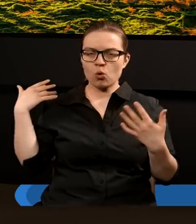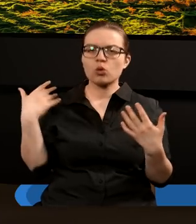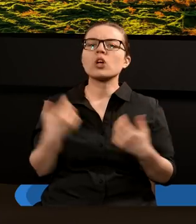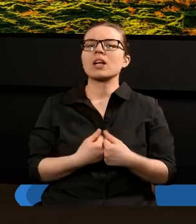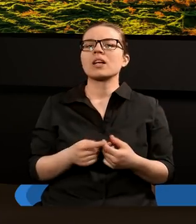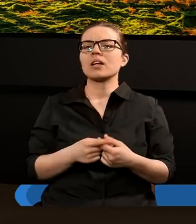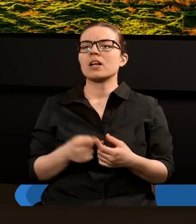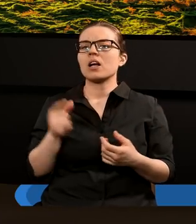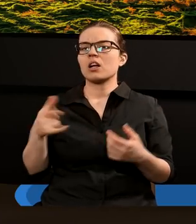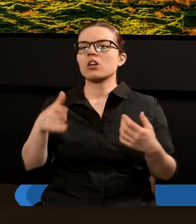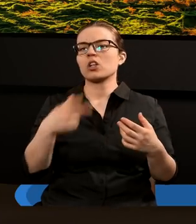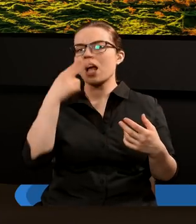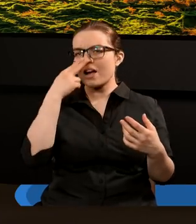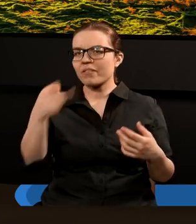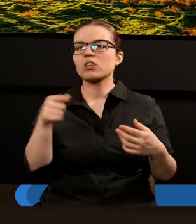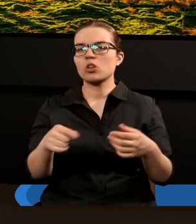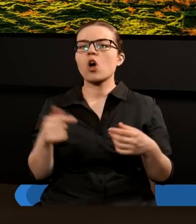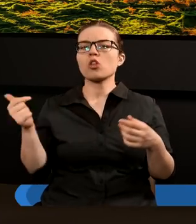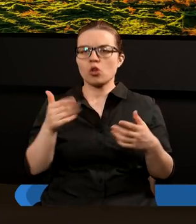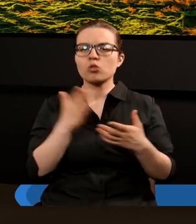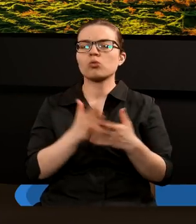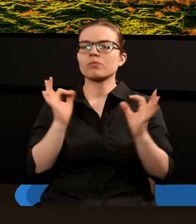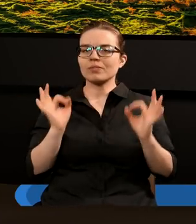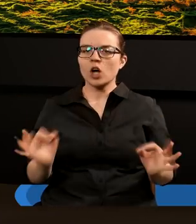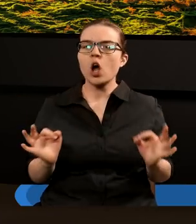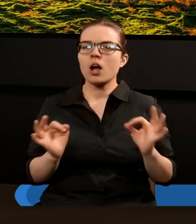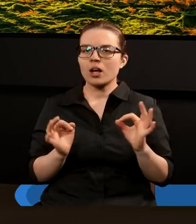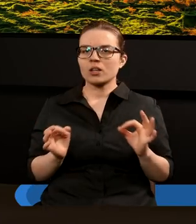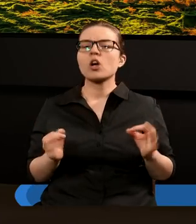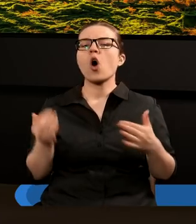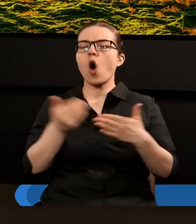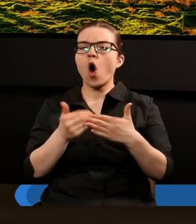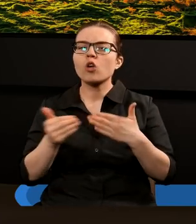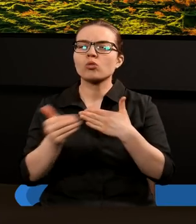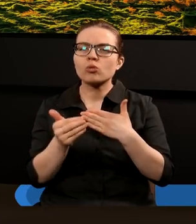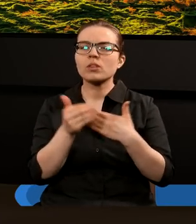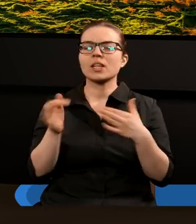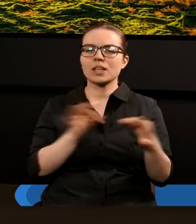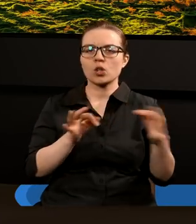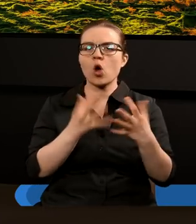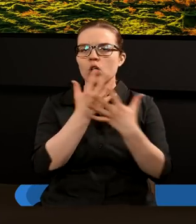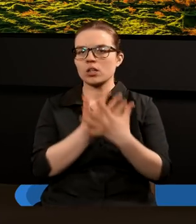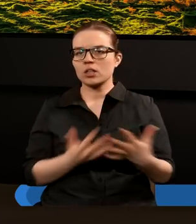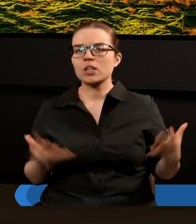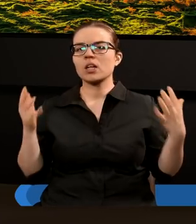wizji, która dotyczy już konkretnie końcówki historii Ziemi, która dotyczy czasów